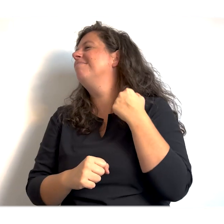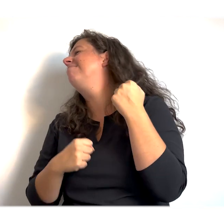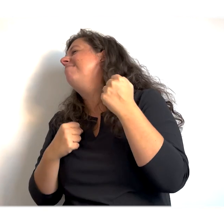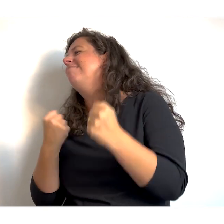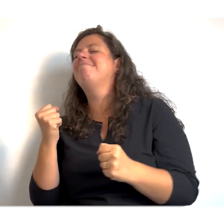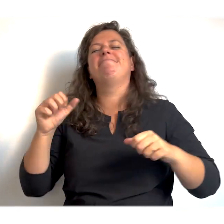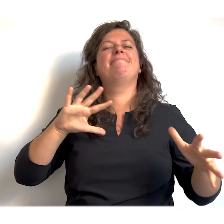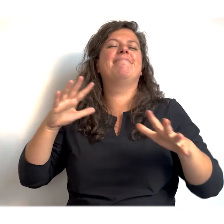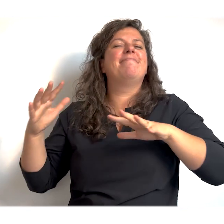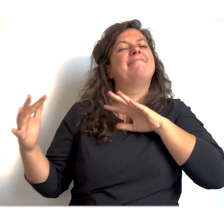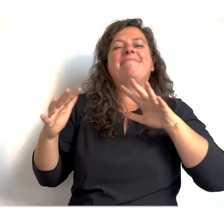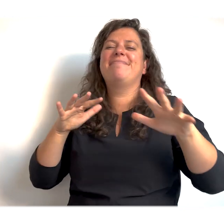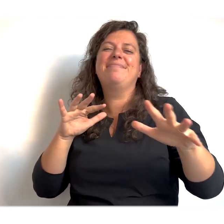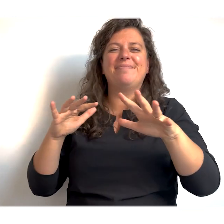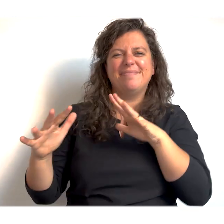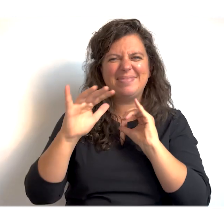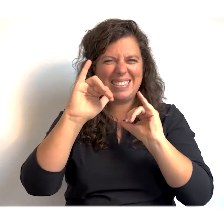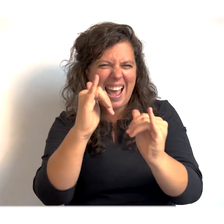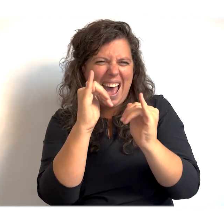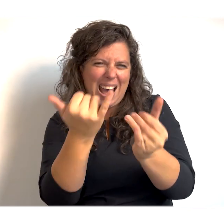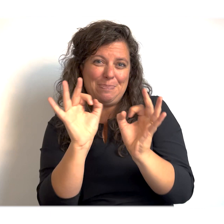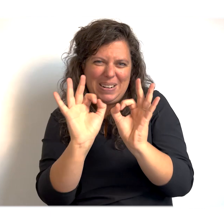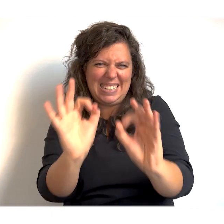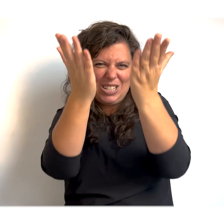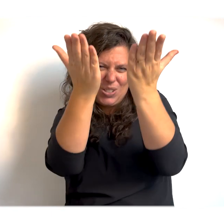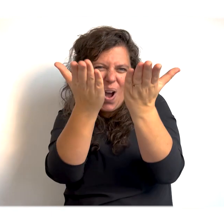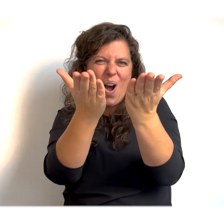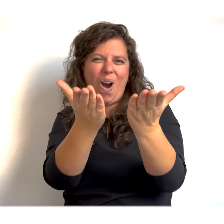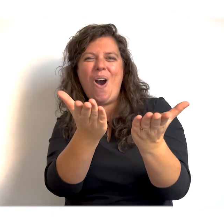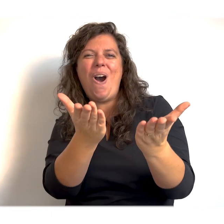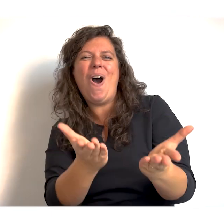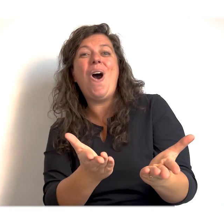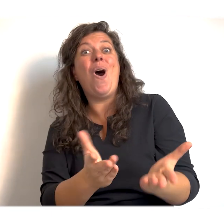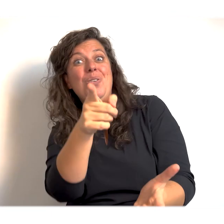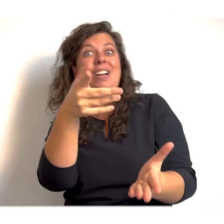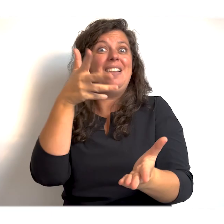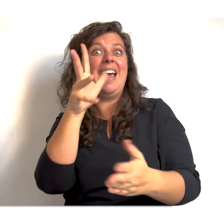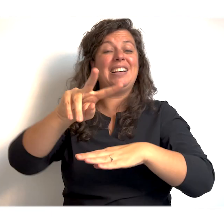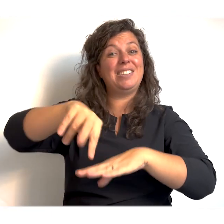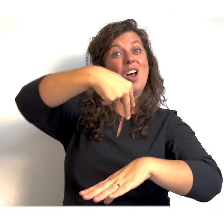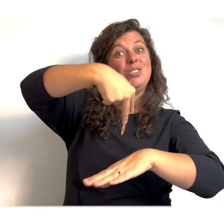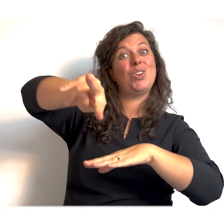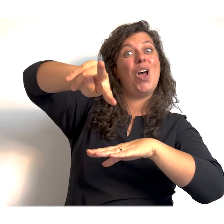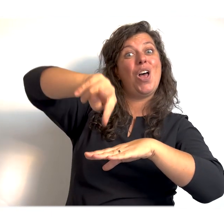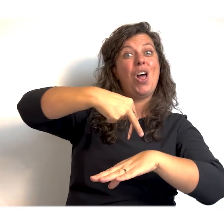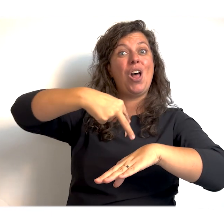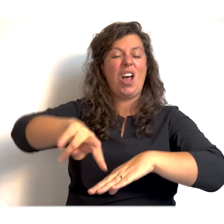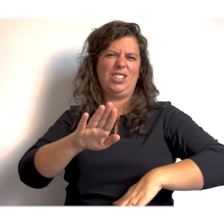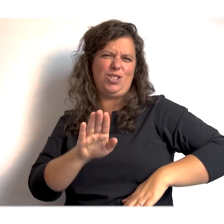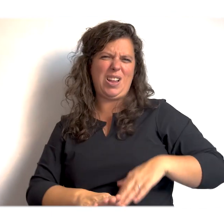Hey, ja, precies zo. Goed die voetjes maar los. Stappen.